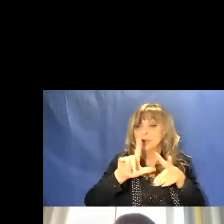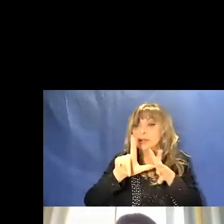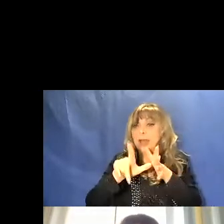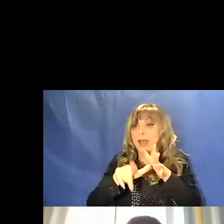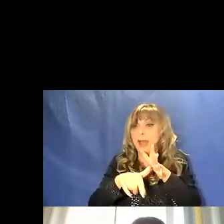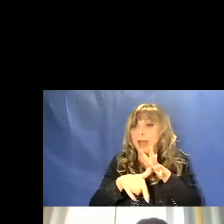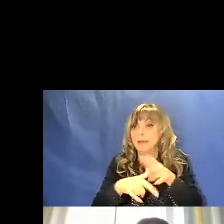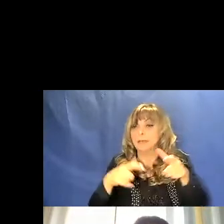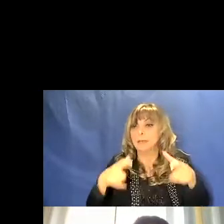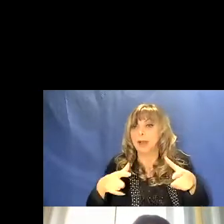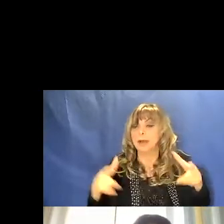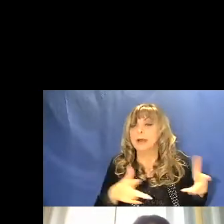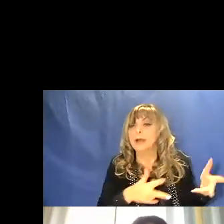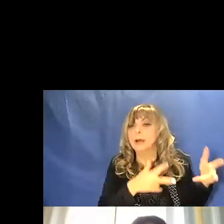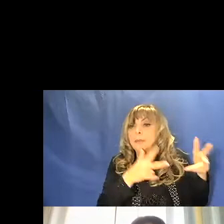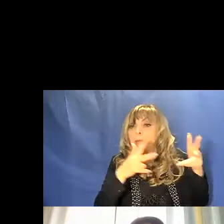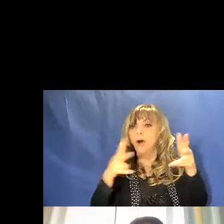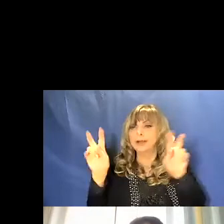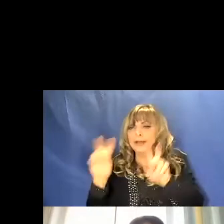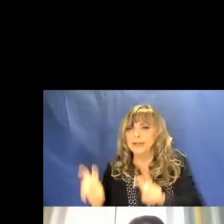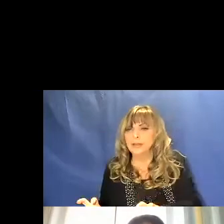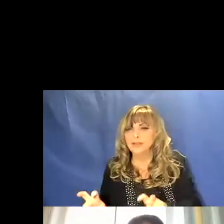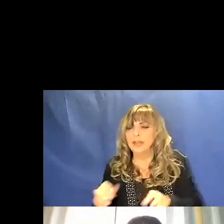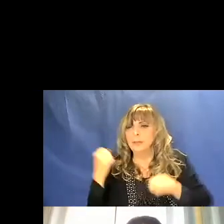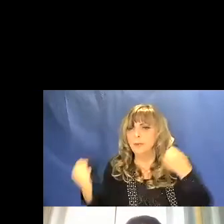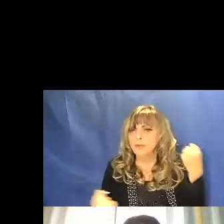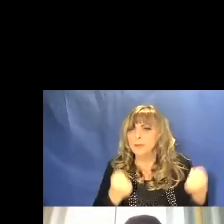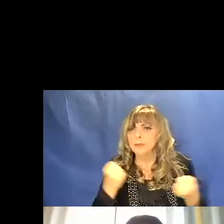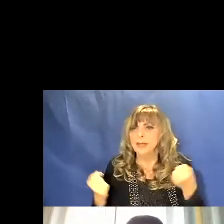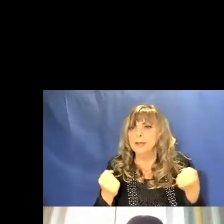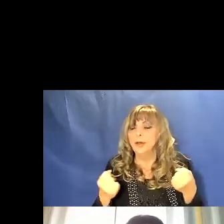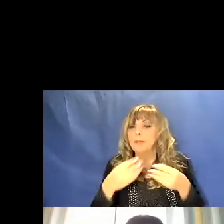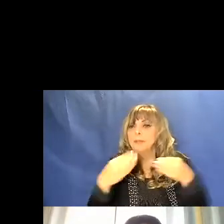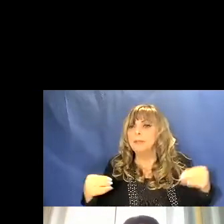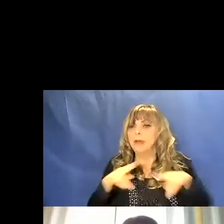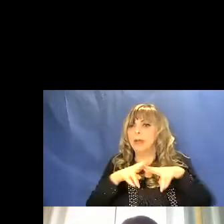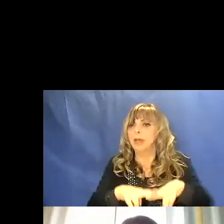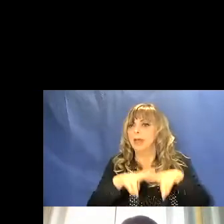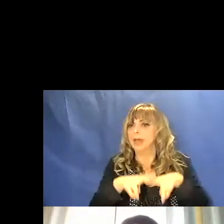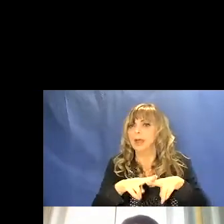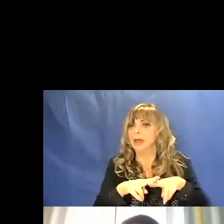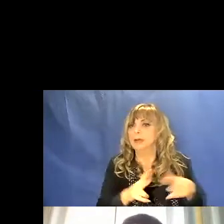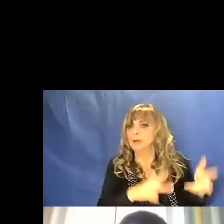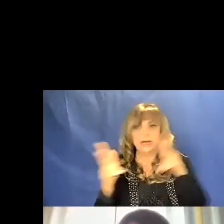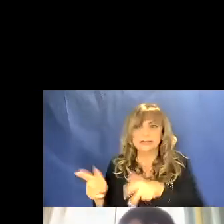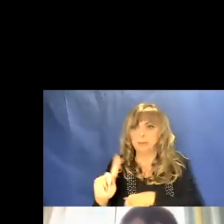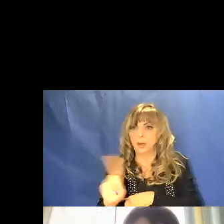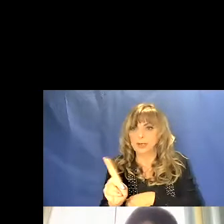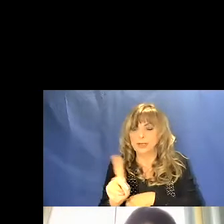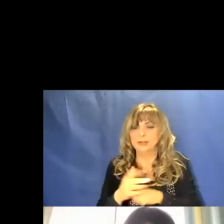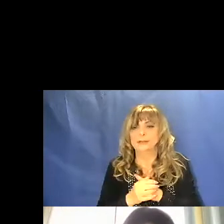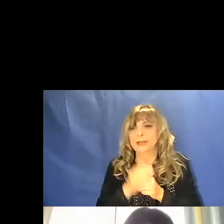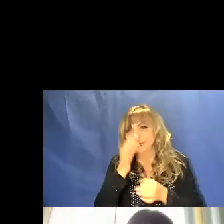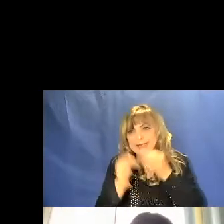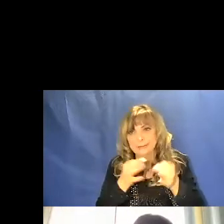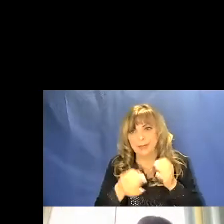energia o quantità di moto senza però trasporto di materia. Per spiegarla in maniera